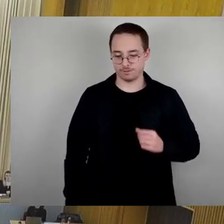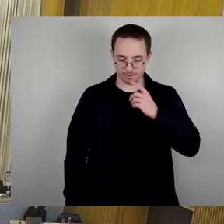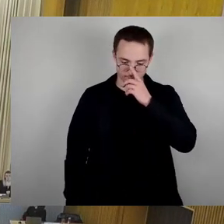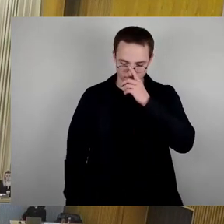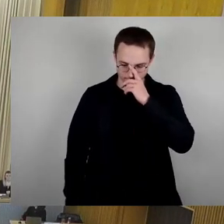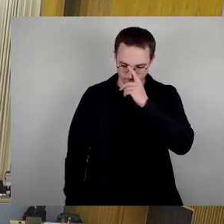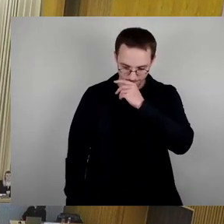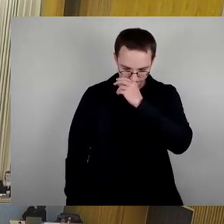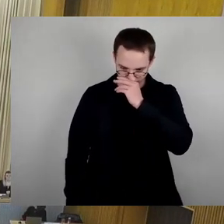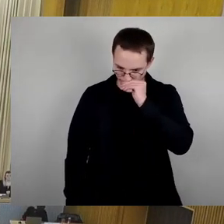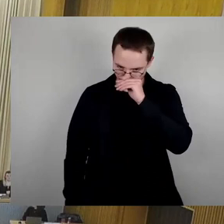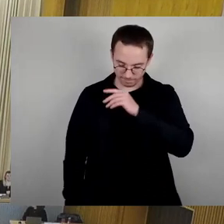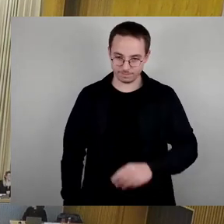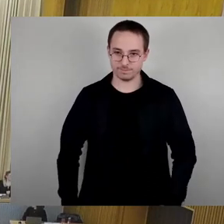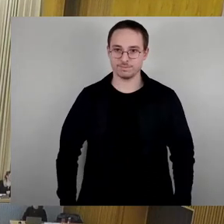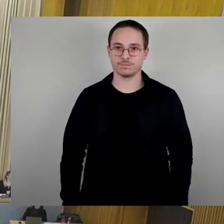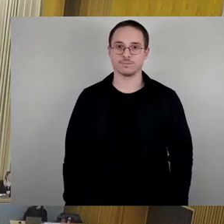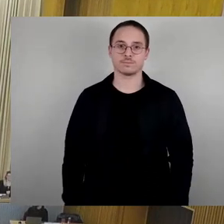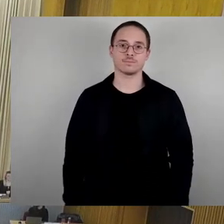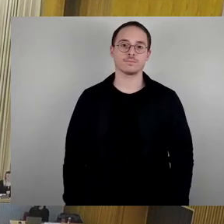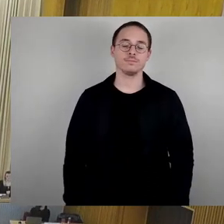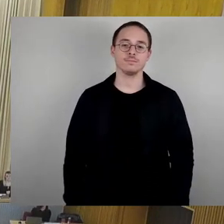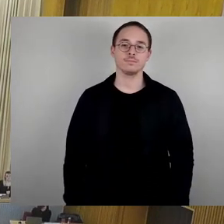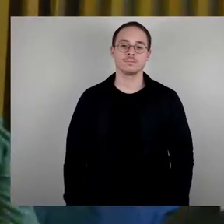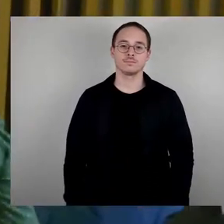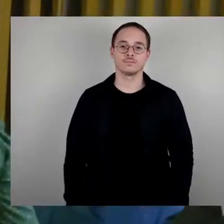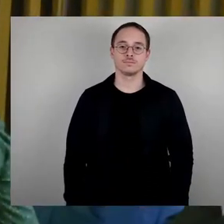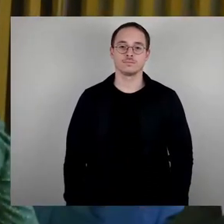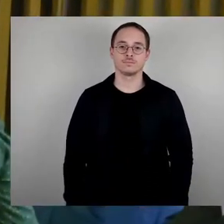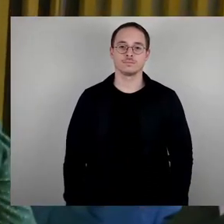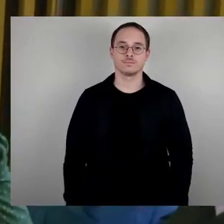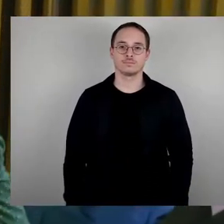Jetzt. Jetzt, danke. Ich kann es gleich von hier machen, weil ich,